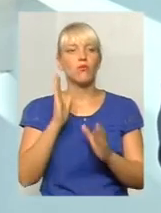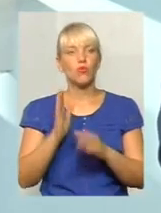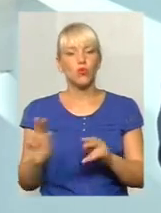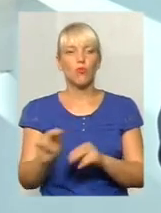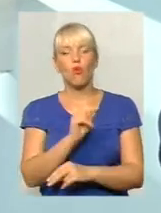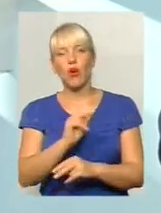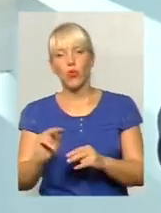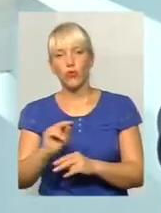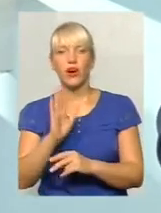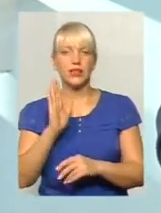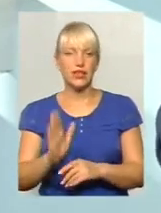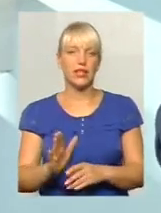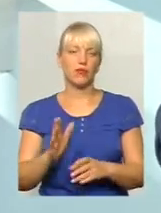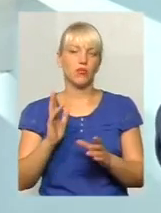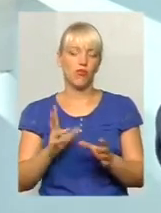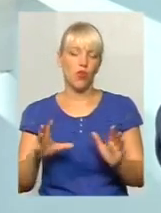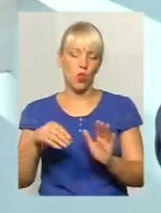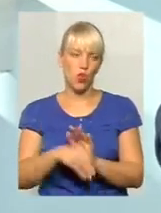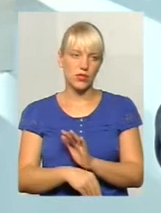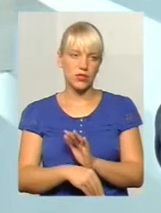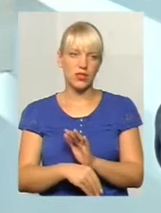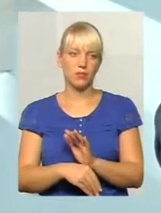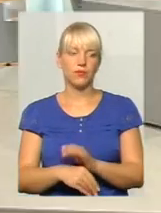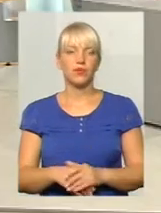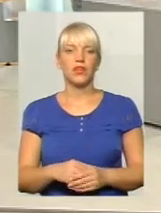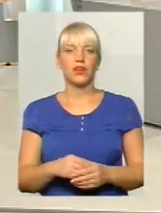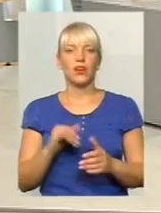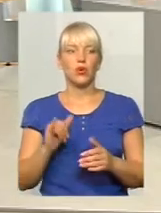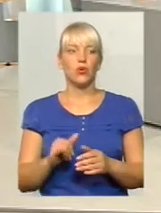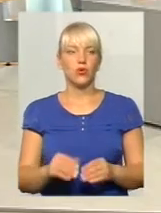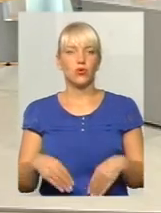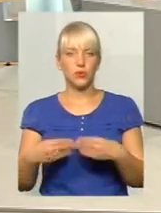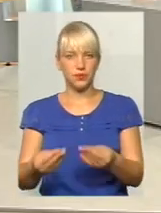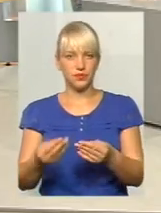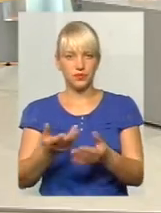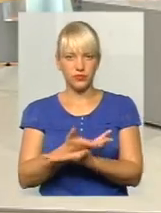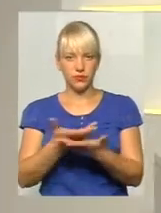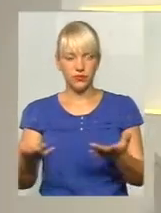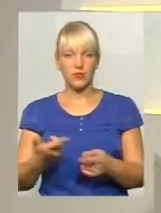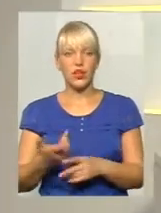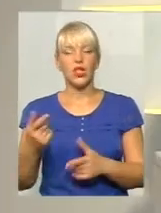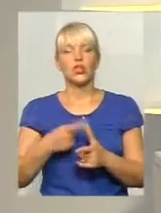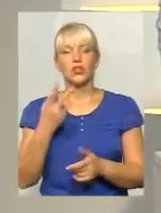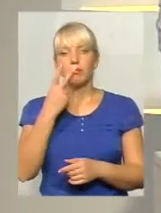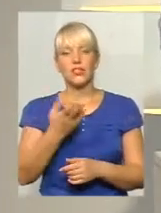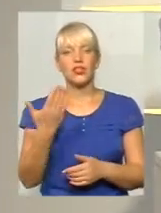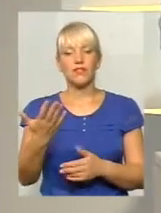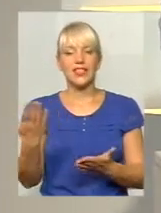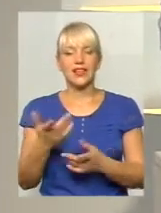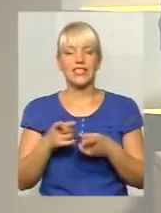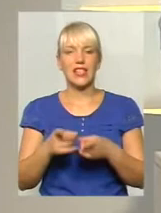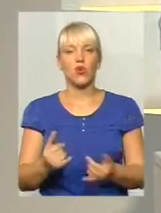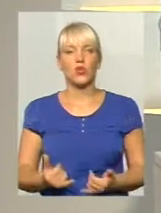коригувати і вже будемо вносити на виконавчий комітет. Оксі, питання до вас. Чи бачите ви якісь загрози для